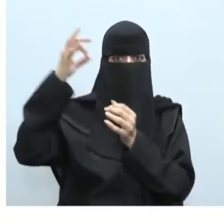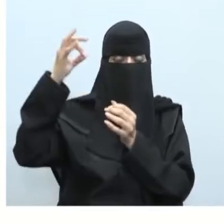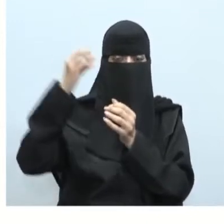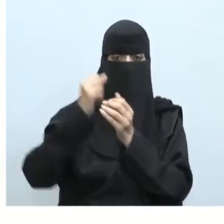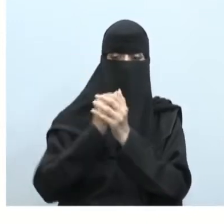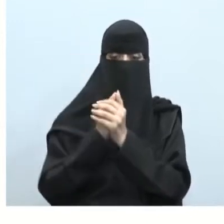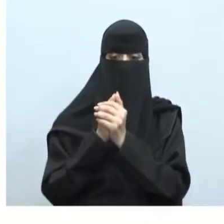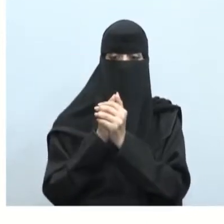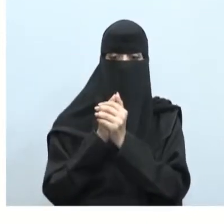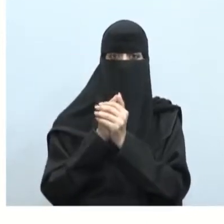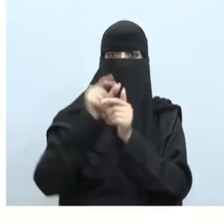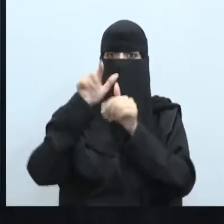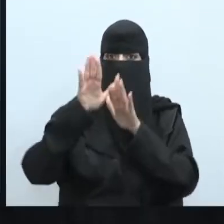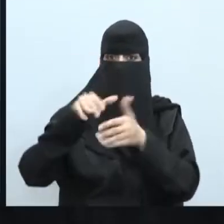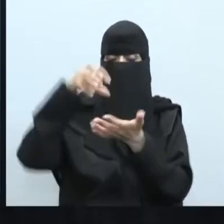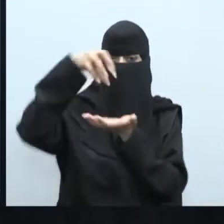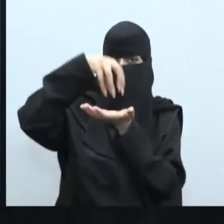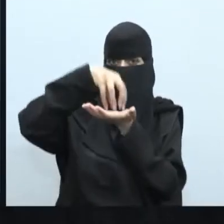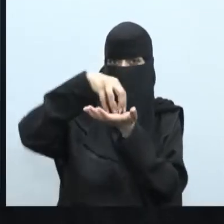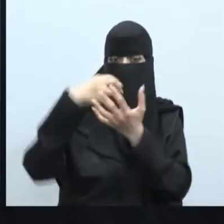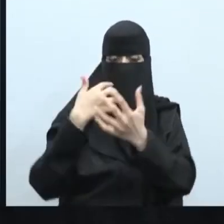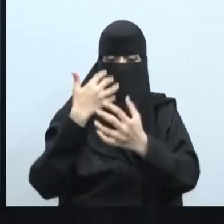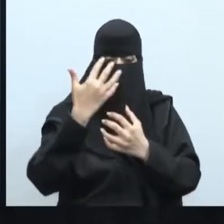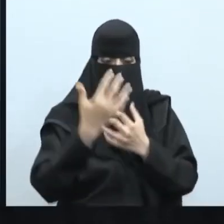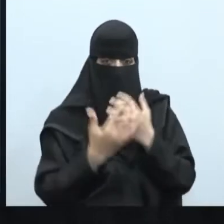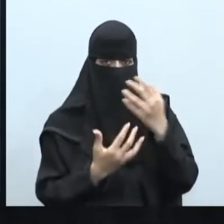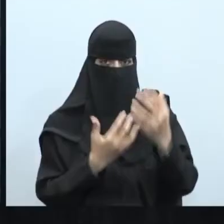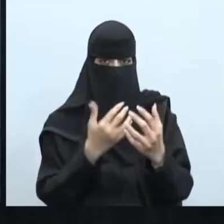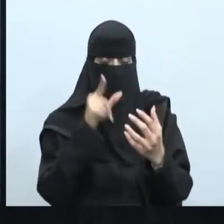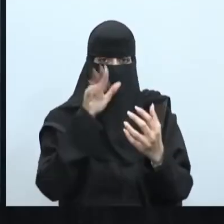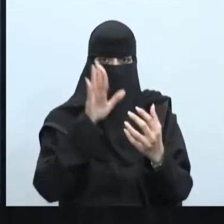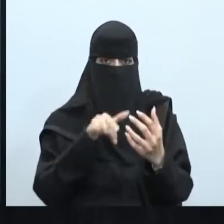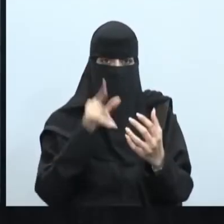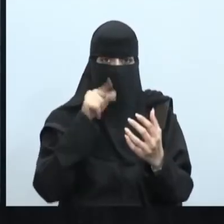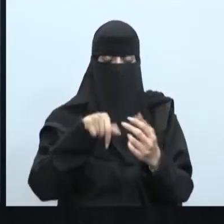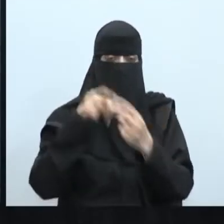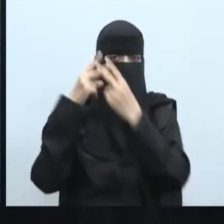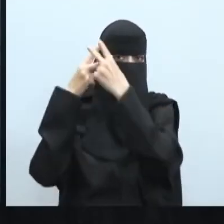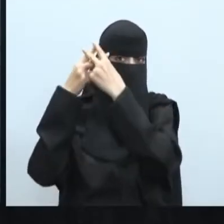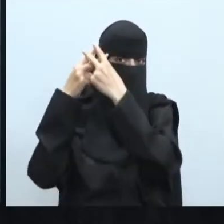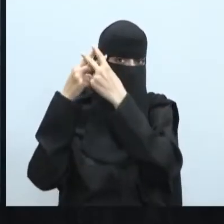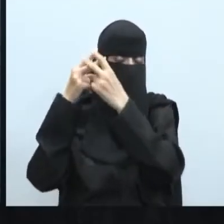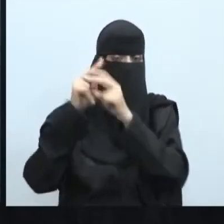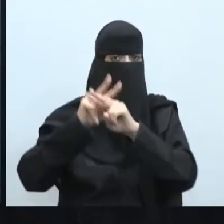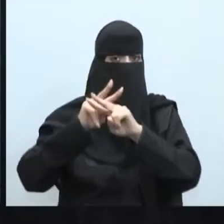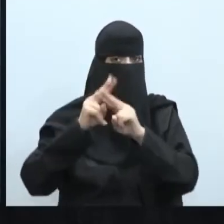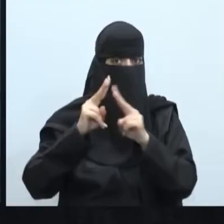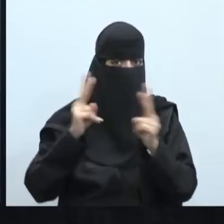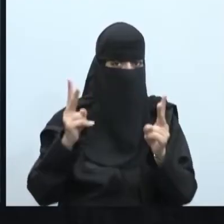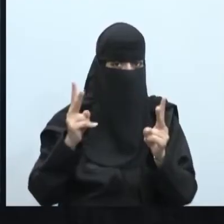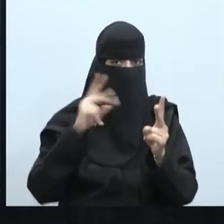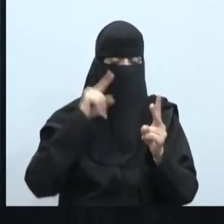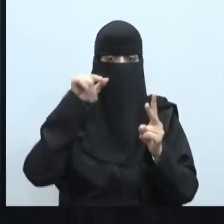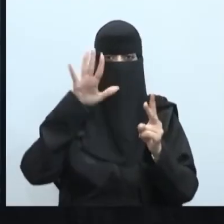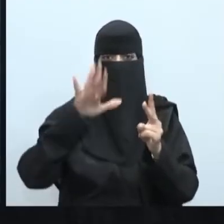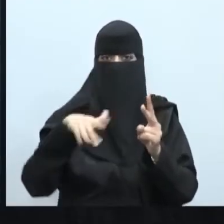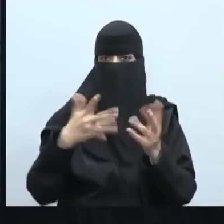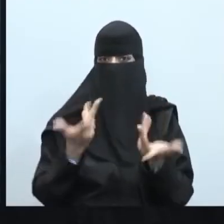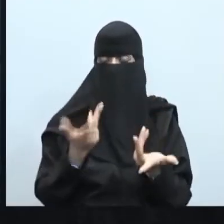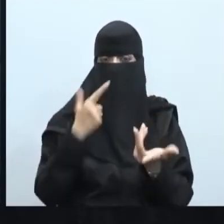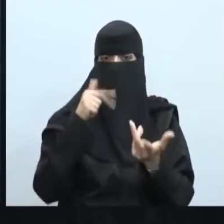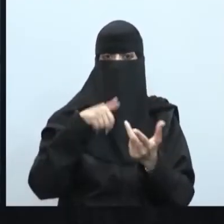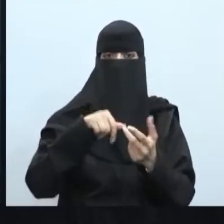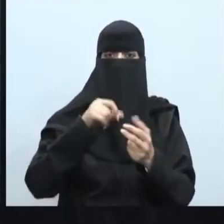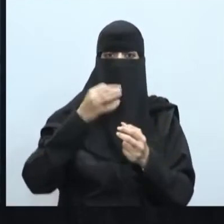وفي الموقع وفي الحركة إذن هذه النجوم أبناء وبنات الطلاب تختلف أو يختلف